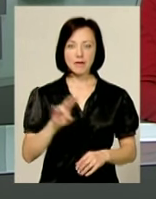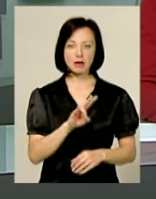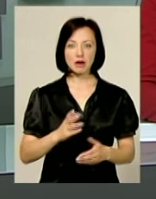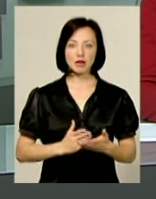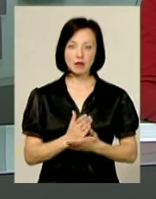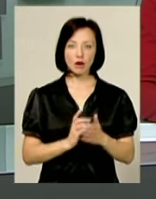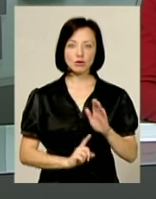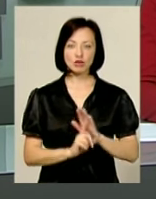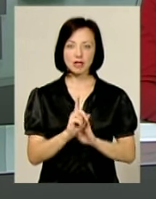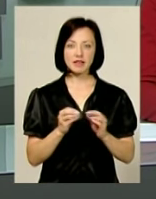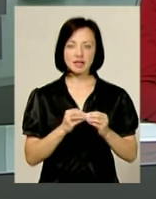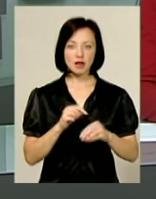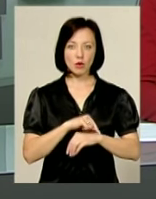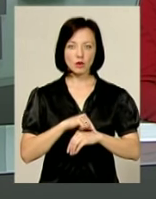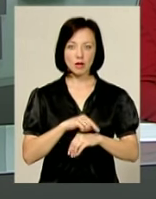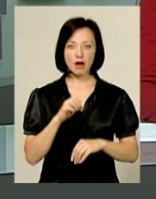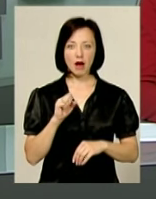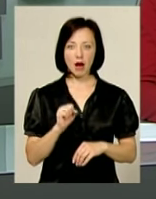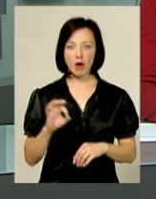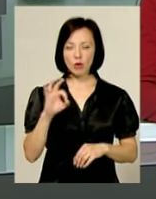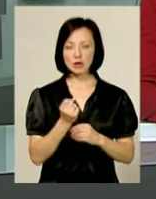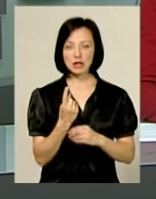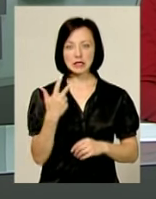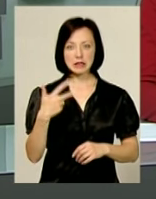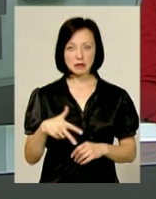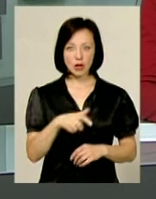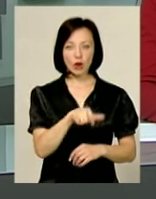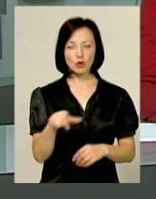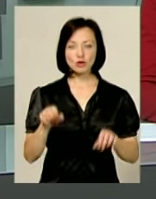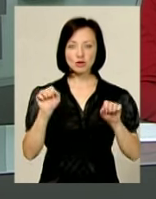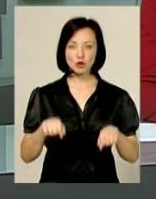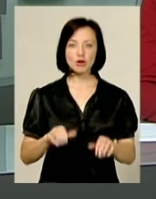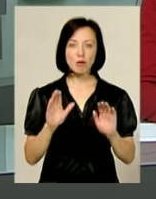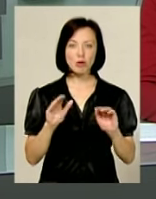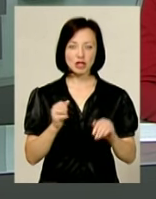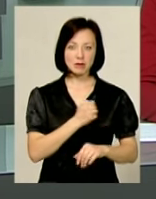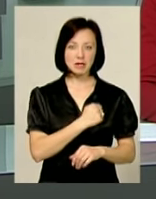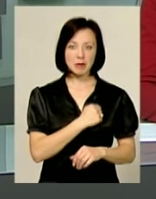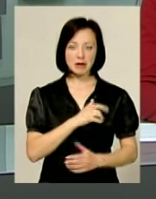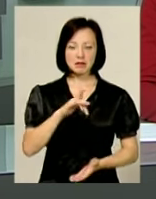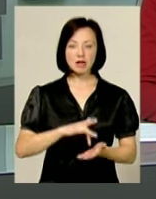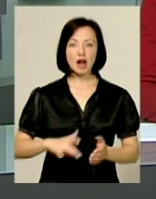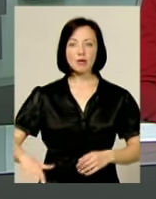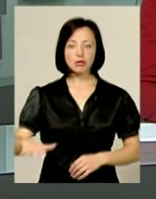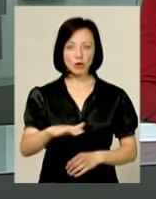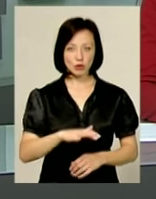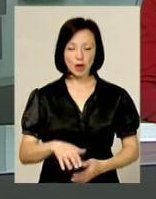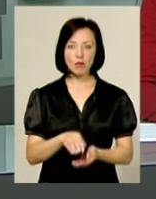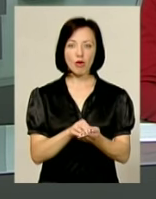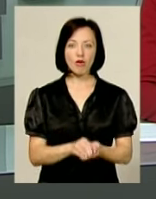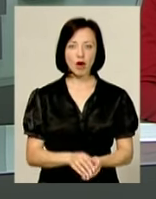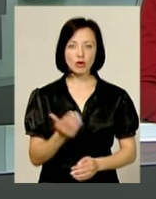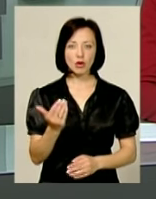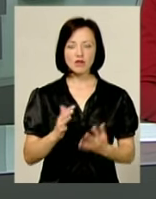розпочнеться о 10-й годині. А об 11.30 місця не зможуть попрощатися із бійцем на центральній площі. Поховають Юрія